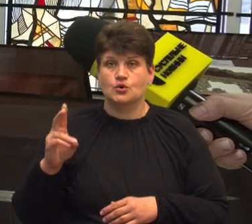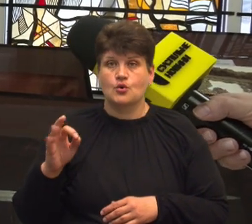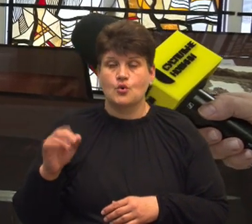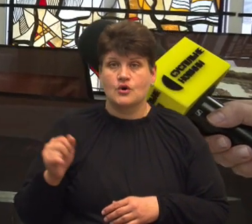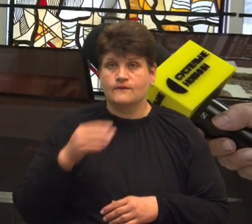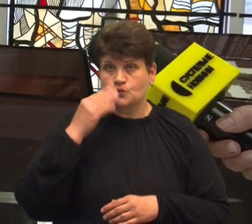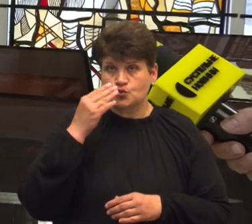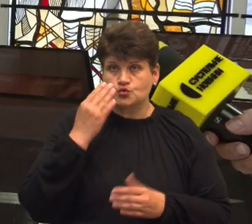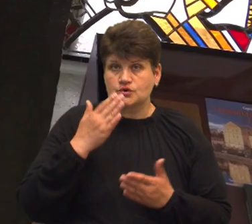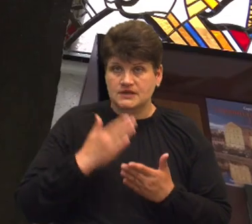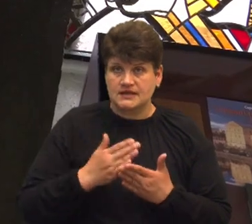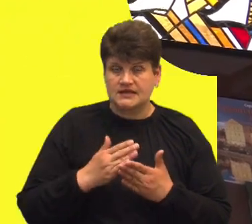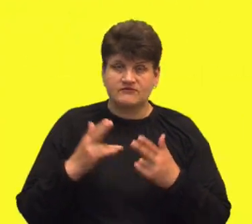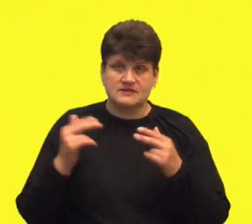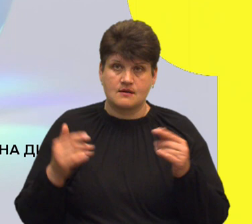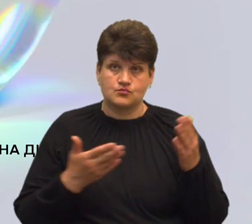в замку.